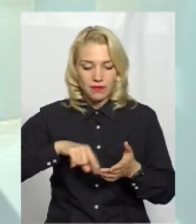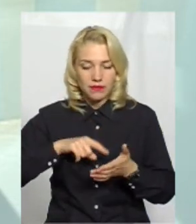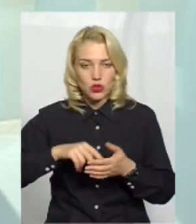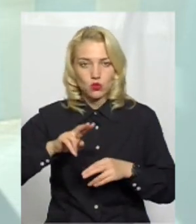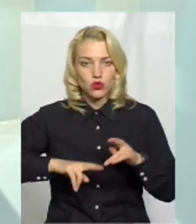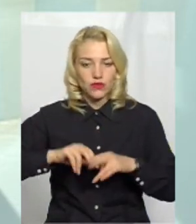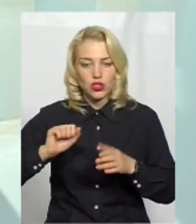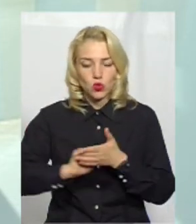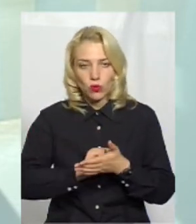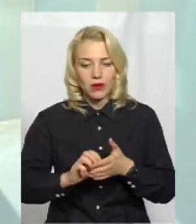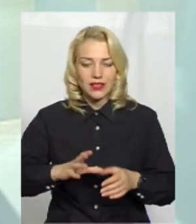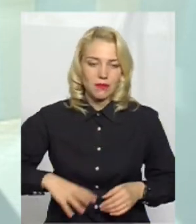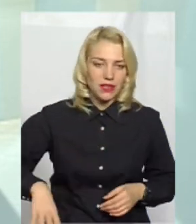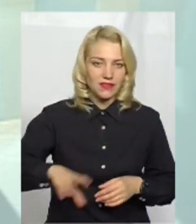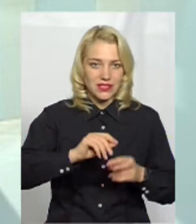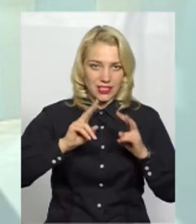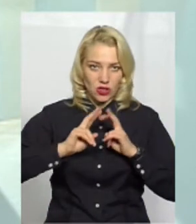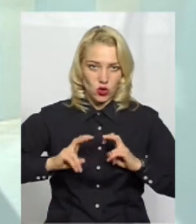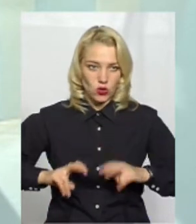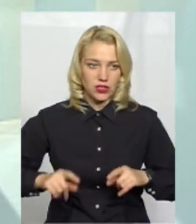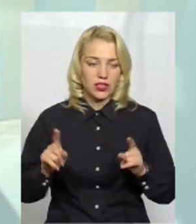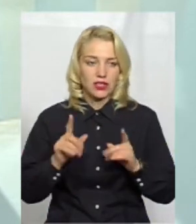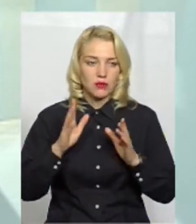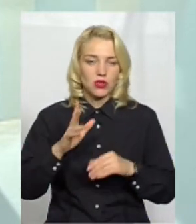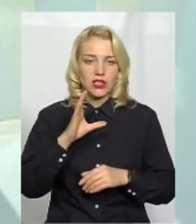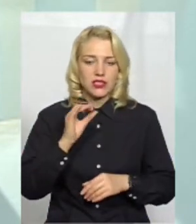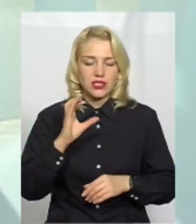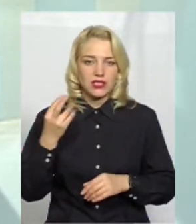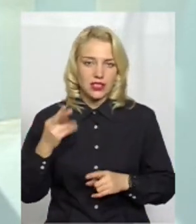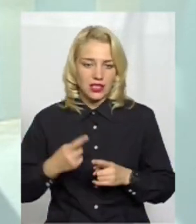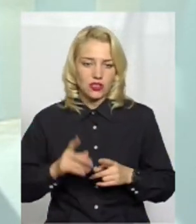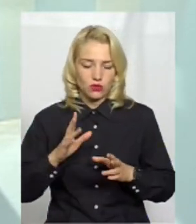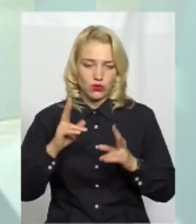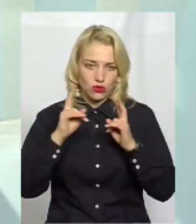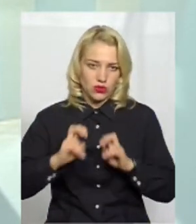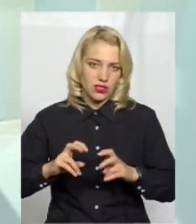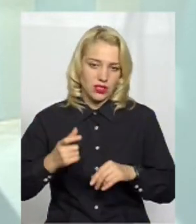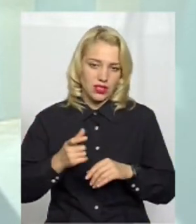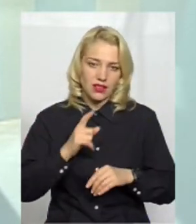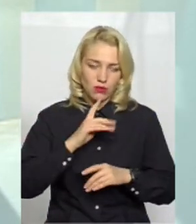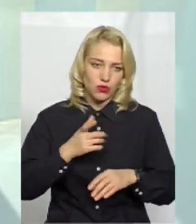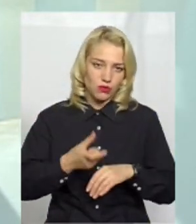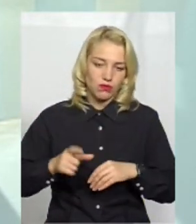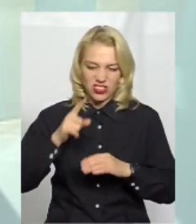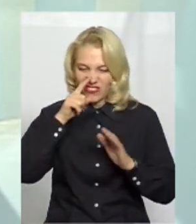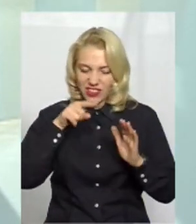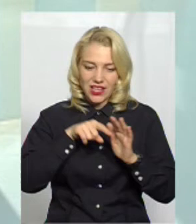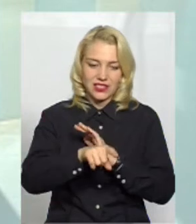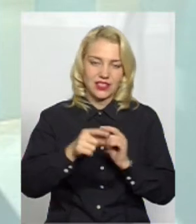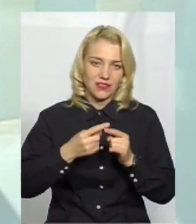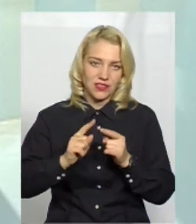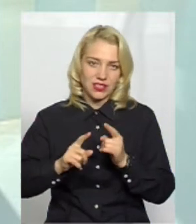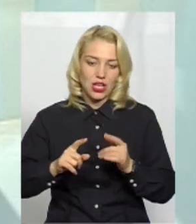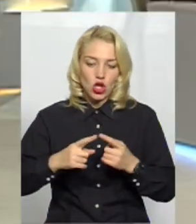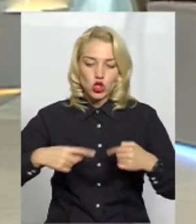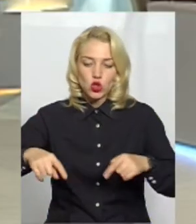документ при всіх розглядах, коли йде на сесію, що кому віддати, і не будуть більше залазити в ці зони з будівництвом.